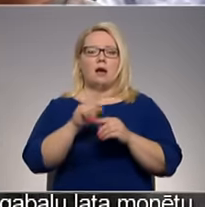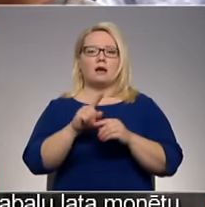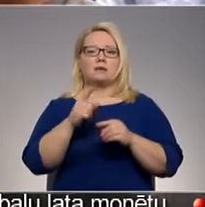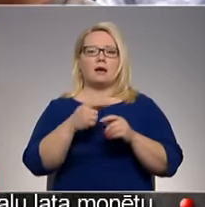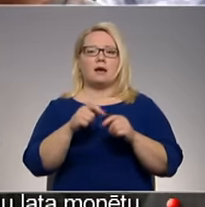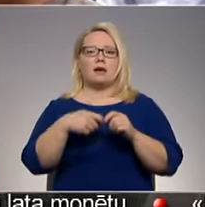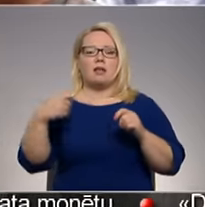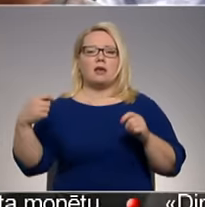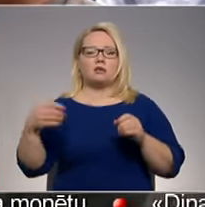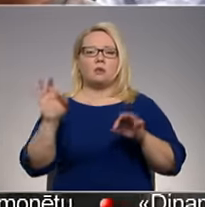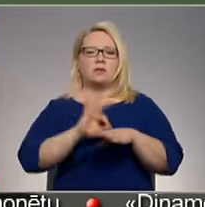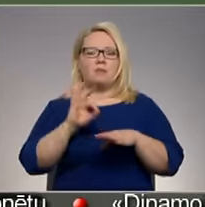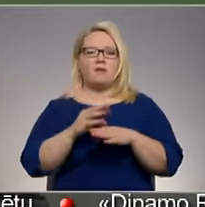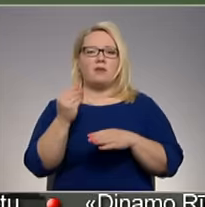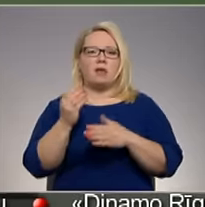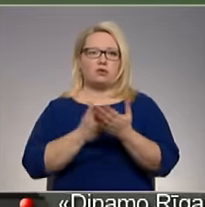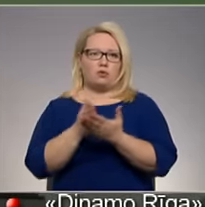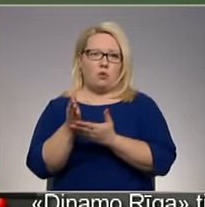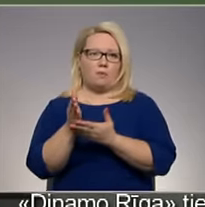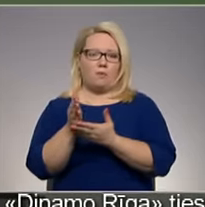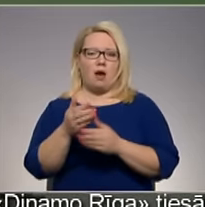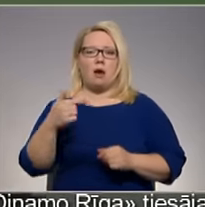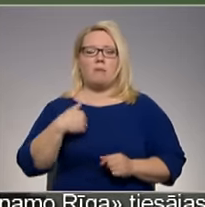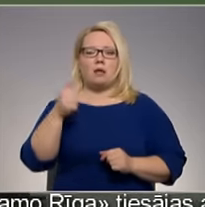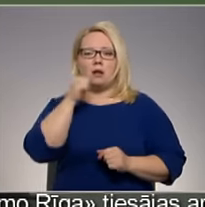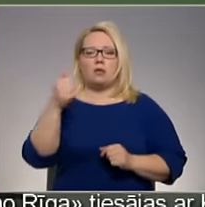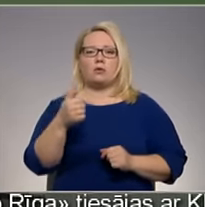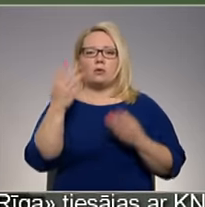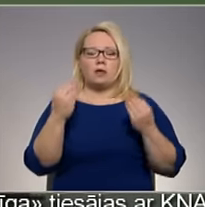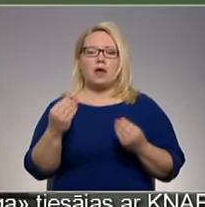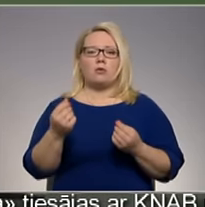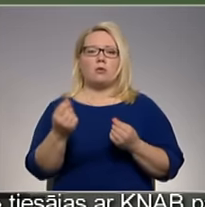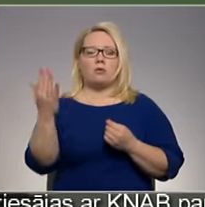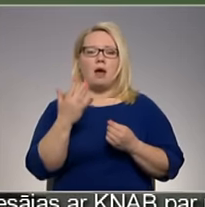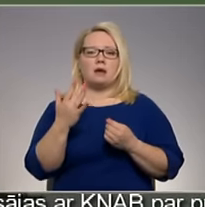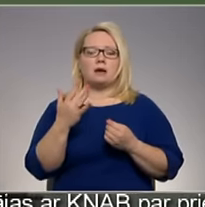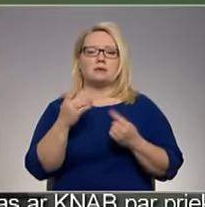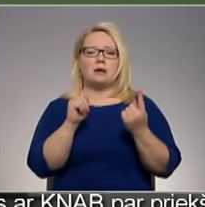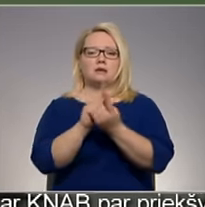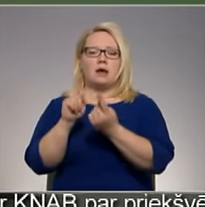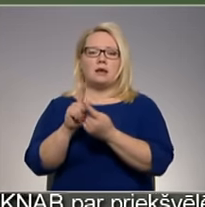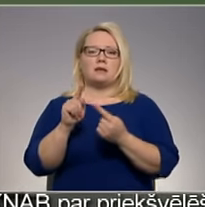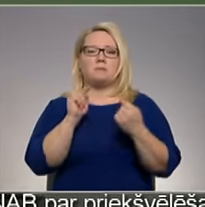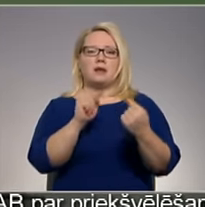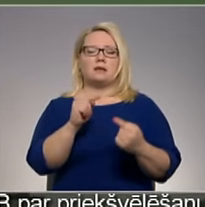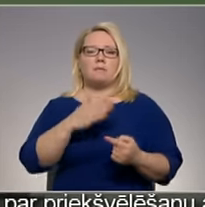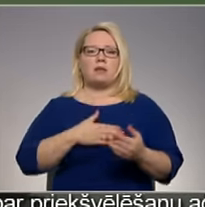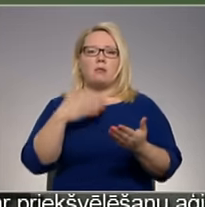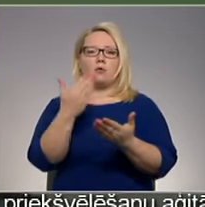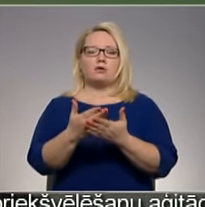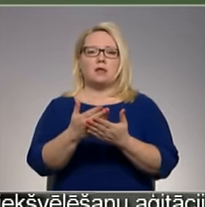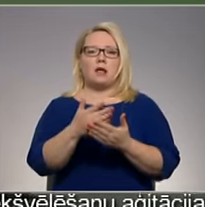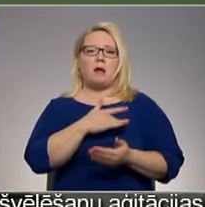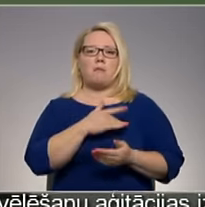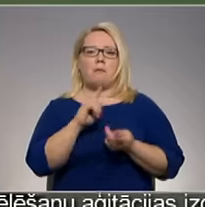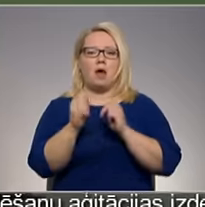finansiālo mazspēju. Man ikdienu nākas saskarties ar pretestību manis rosinātajām pārmaiņām un meliem.